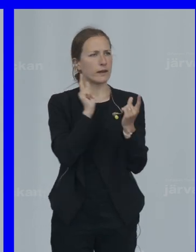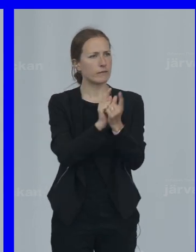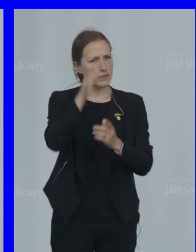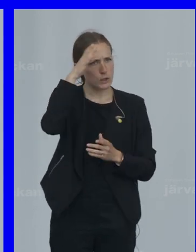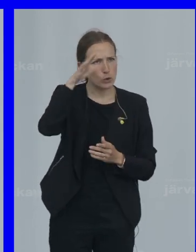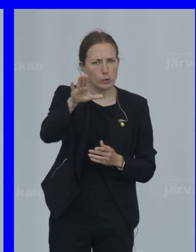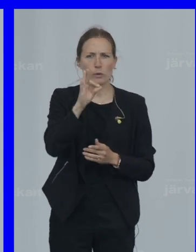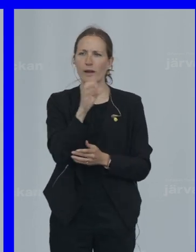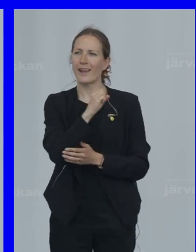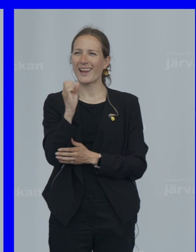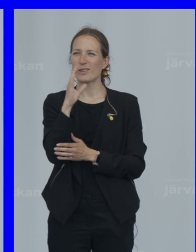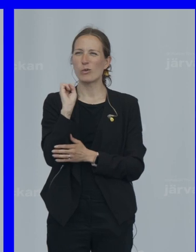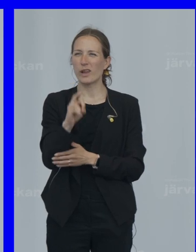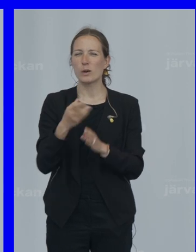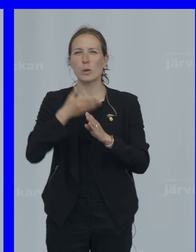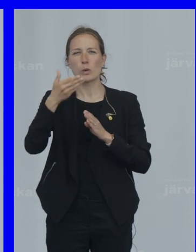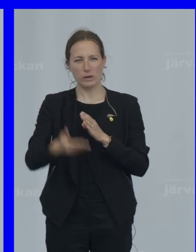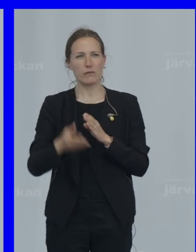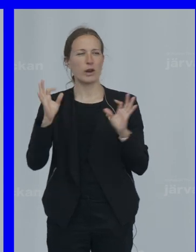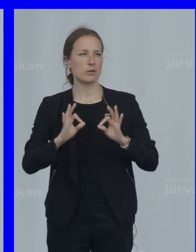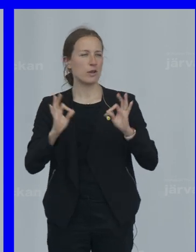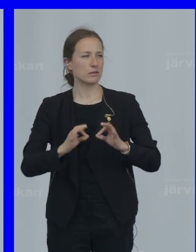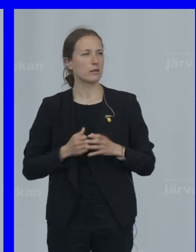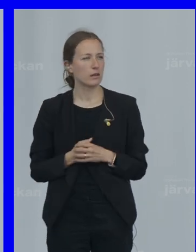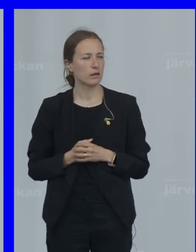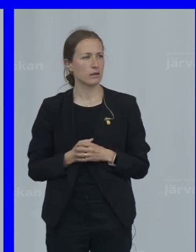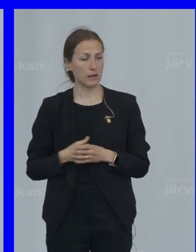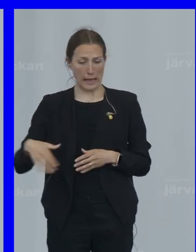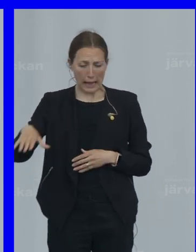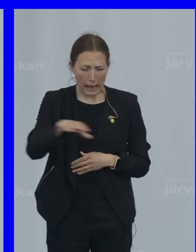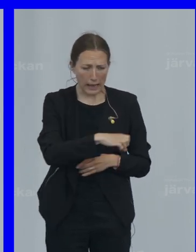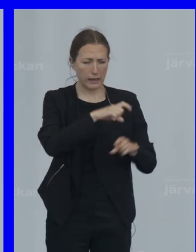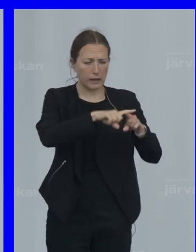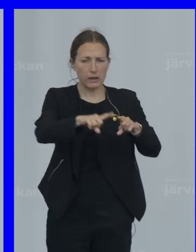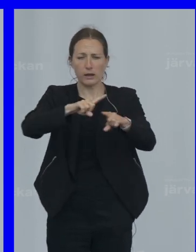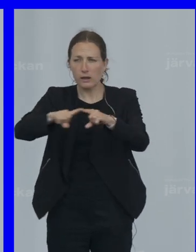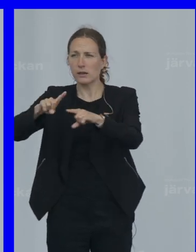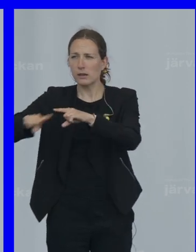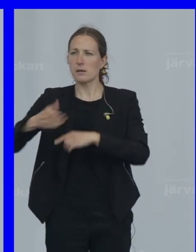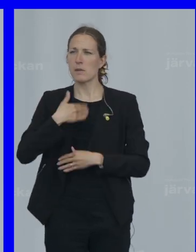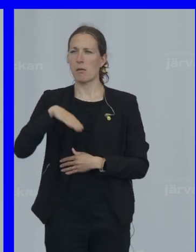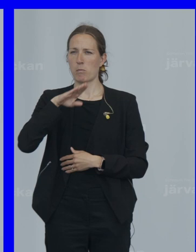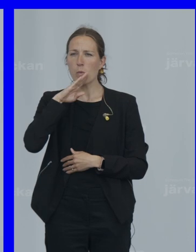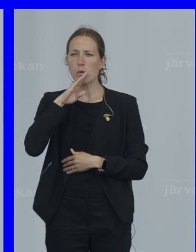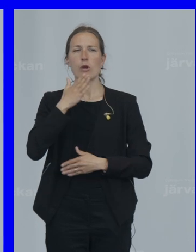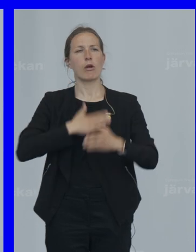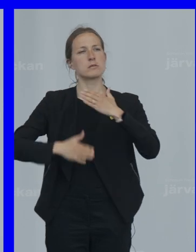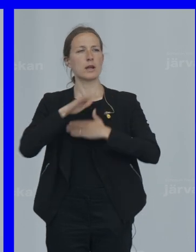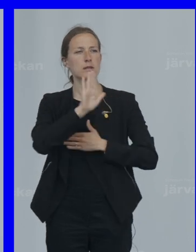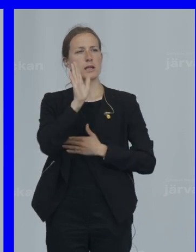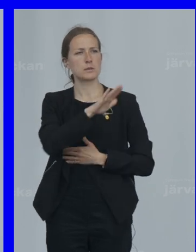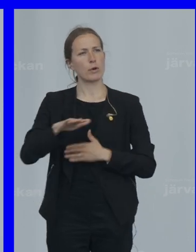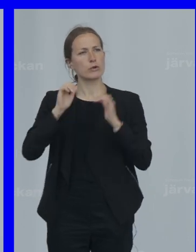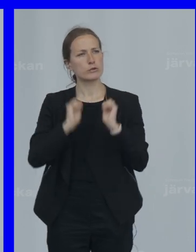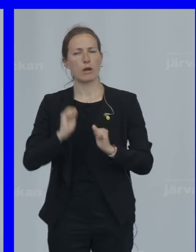Häggdånger utanför Härnösand Och alla önskar dem Att deras barn ska få växa